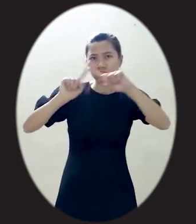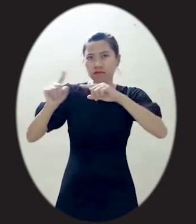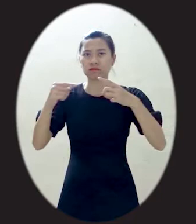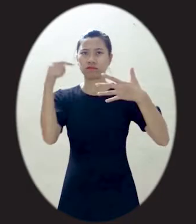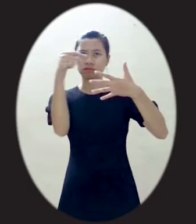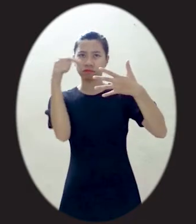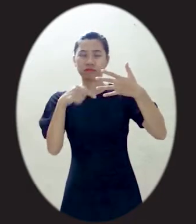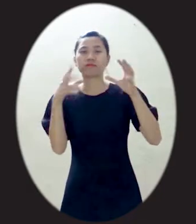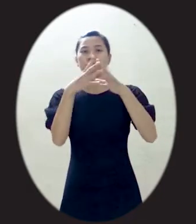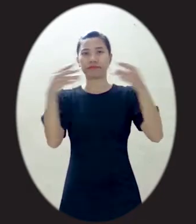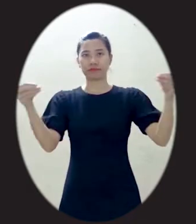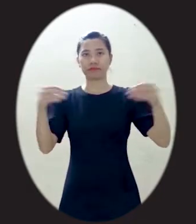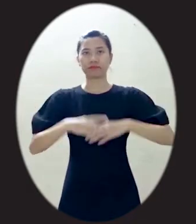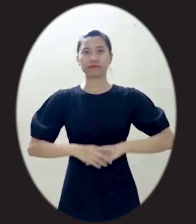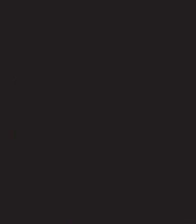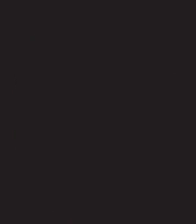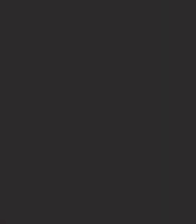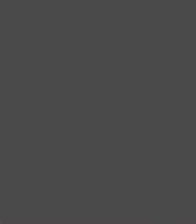về kinh tế